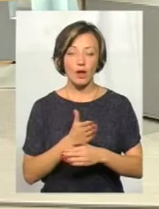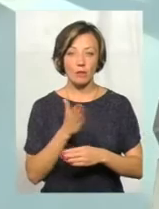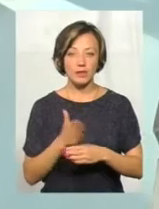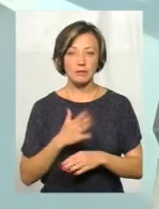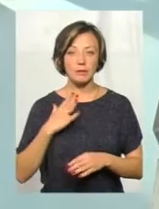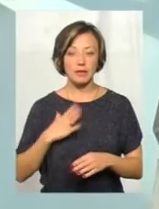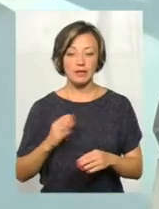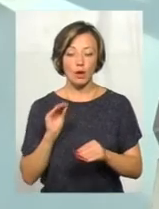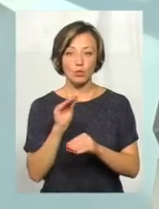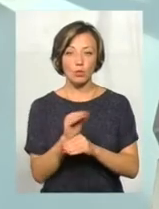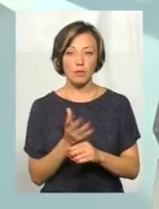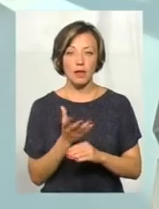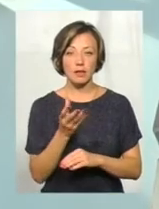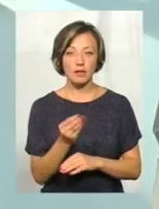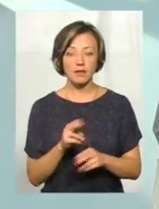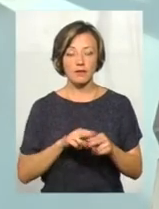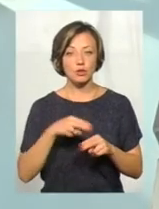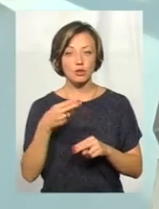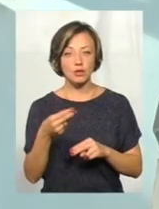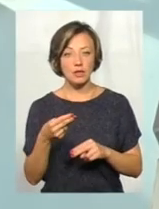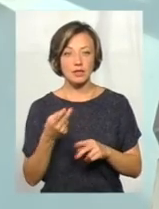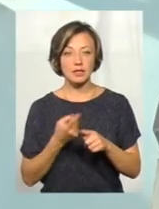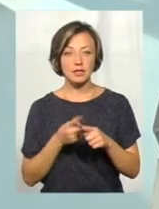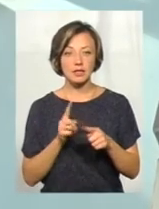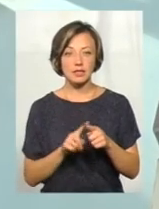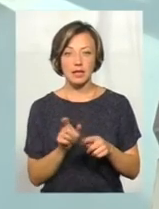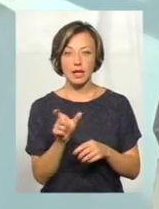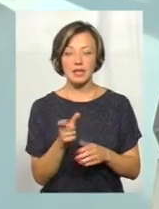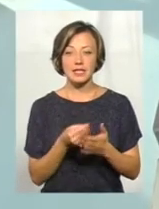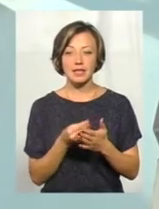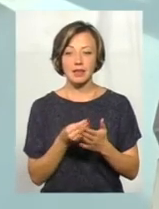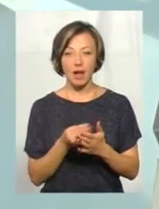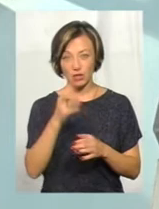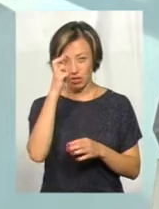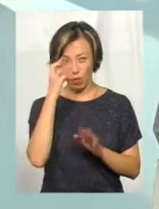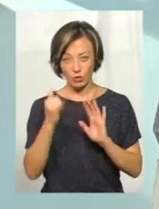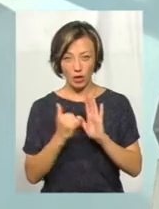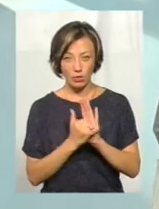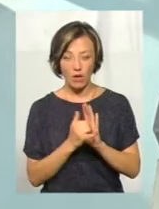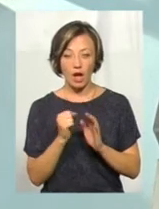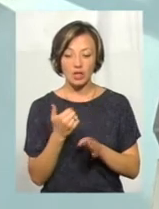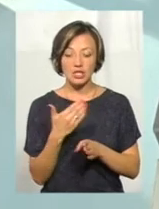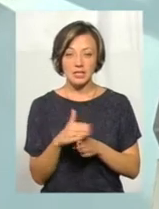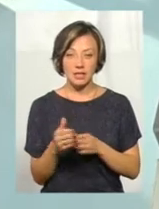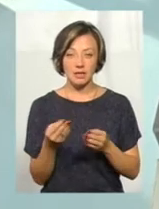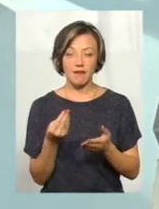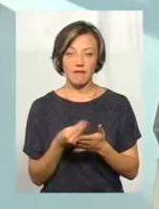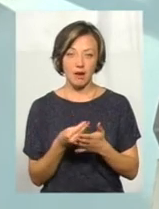прийдеться доплатити. Там відшкодовується саме ця референтна ціна, а частина вартості